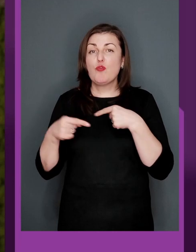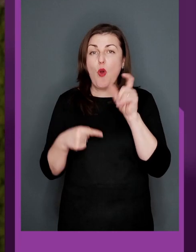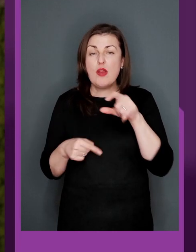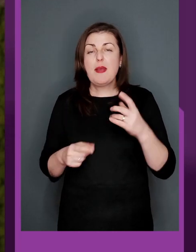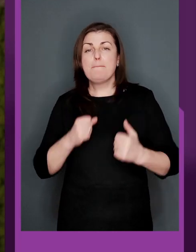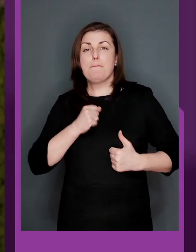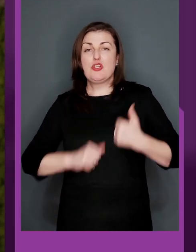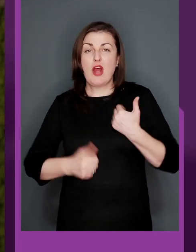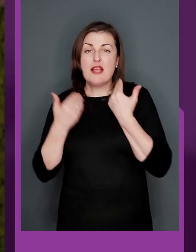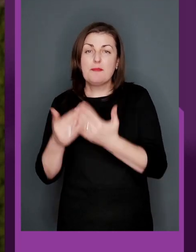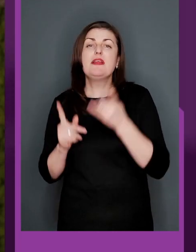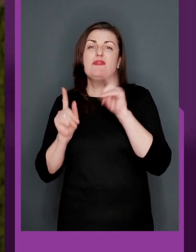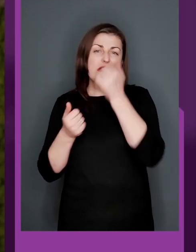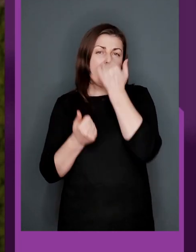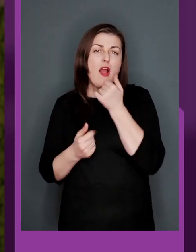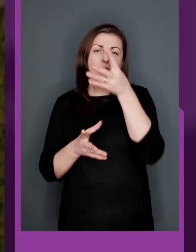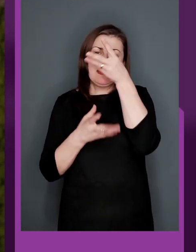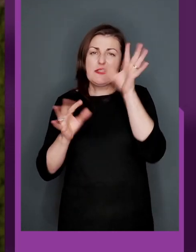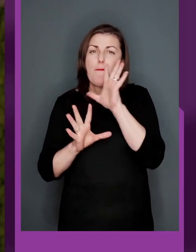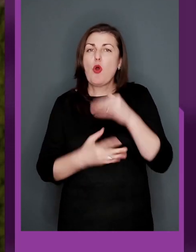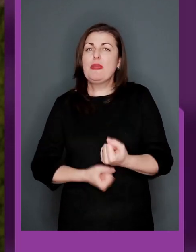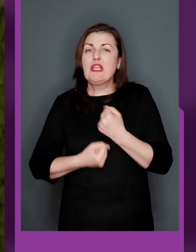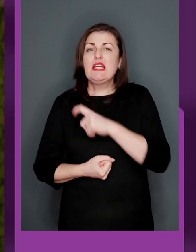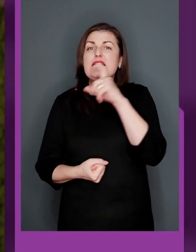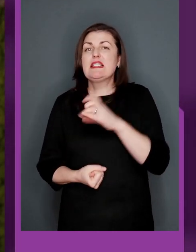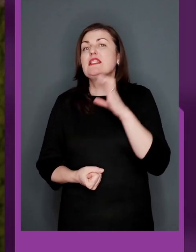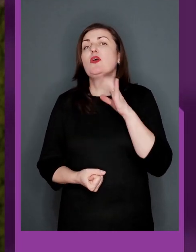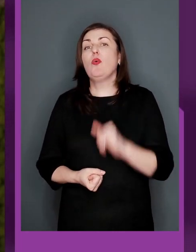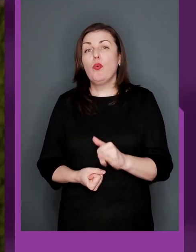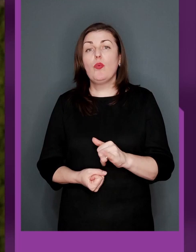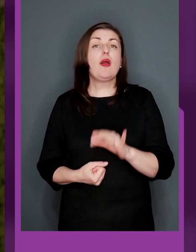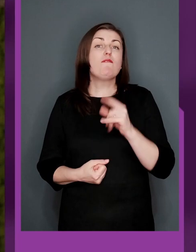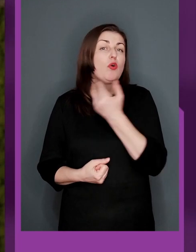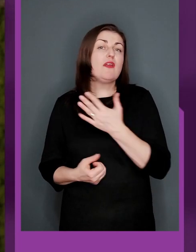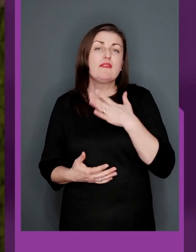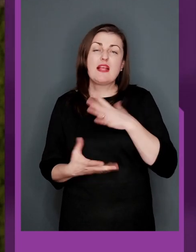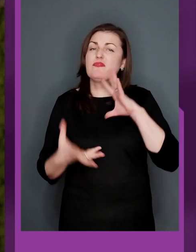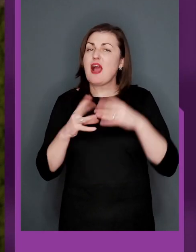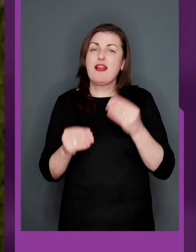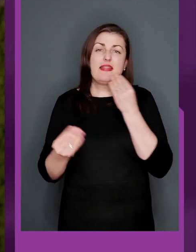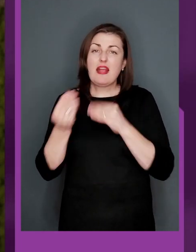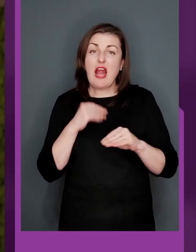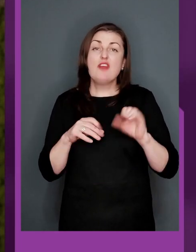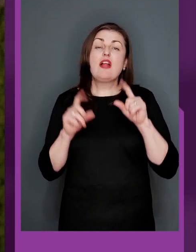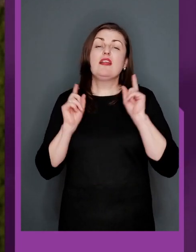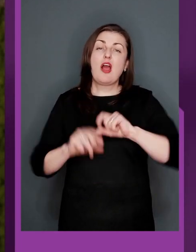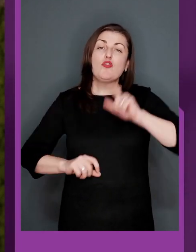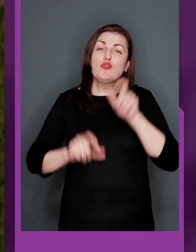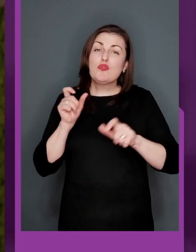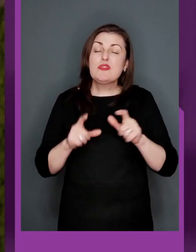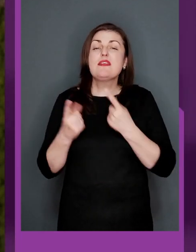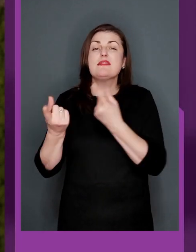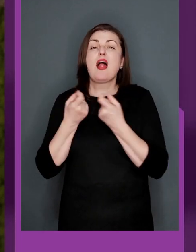футболістів, пишаємося ними і, звісно, дякуємо. Не забуваємо про підтримку Збройних сил України, вони в нас взагалі найкращі, але